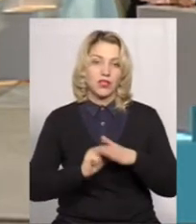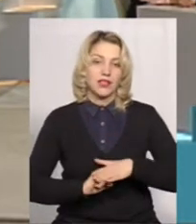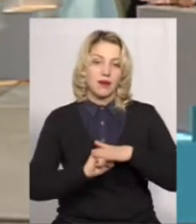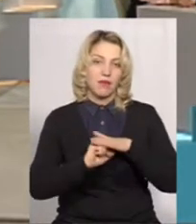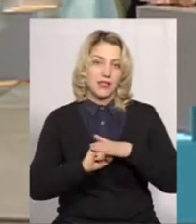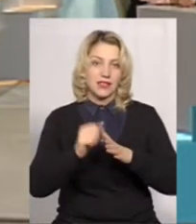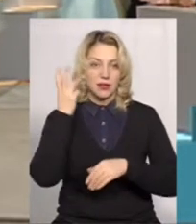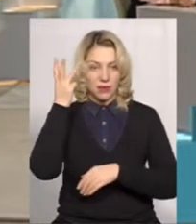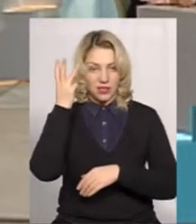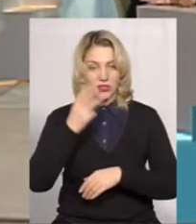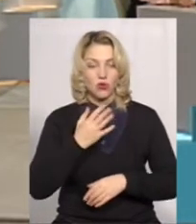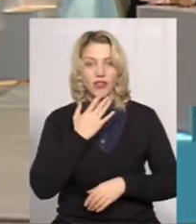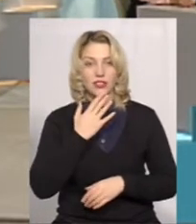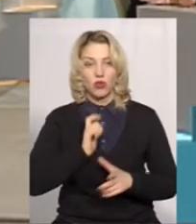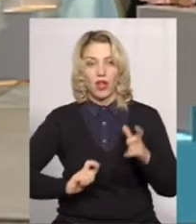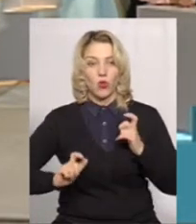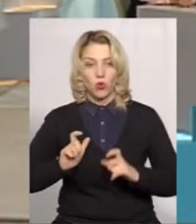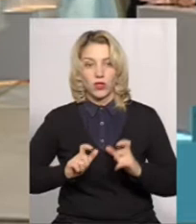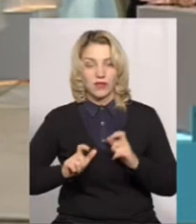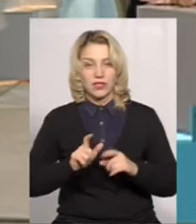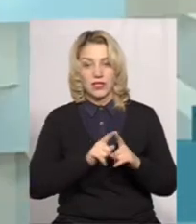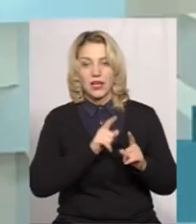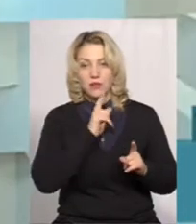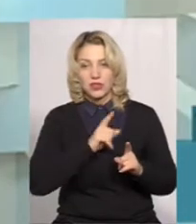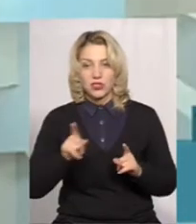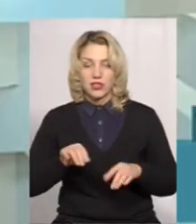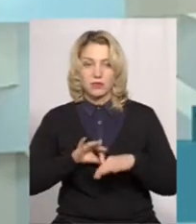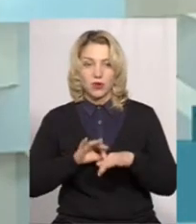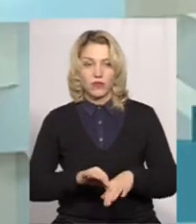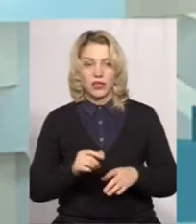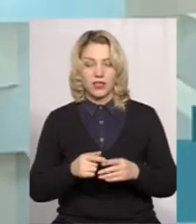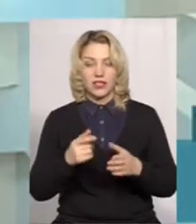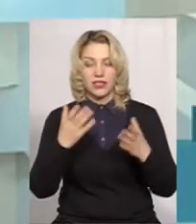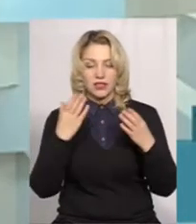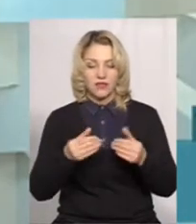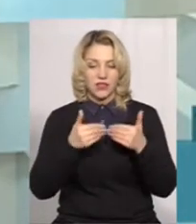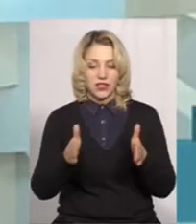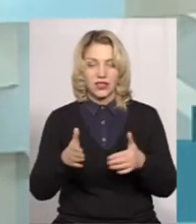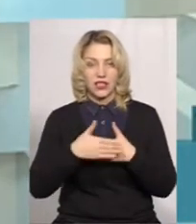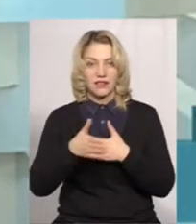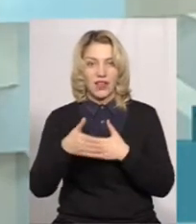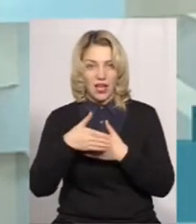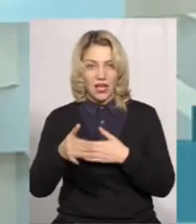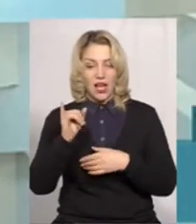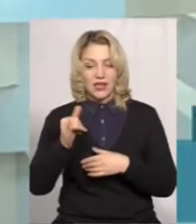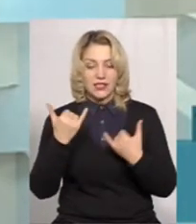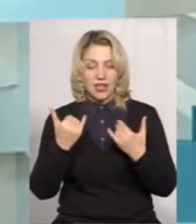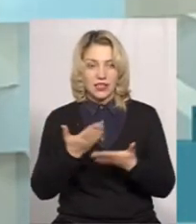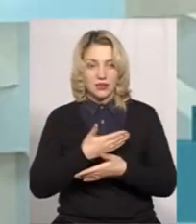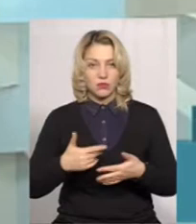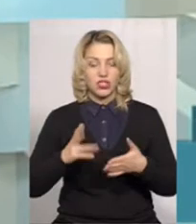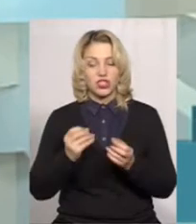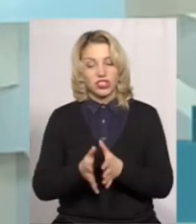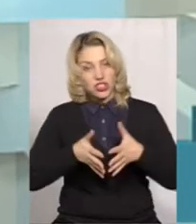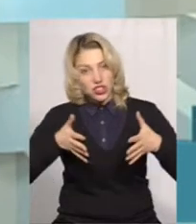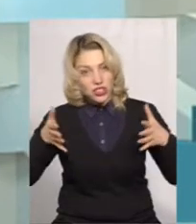Хмельницького національного університету під час проведення днів відкритих дверей. А зараз ми пішли трошки